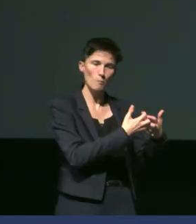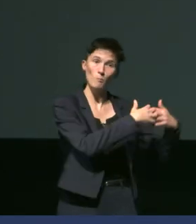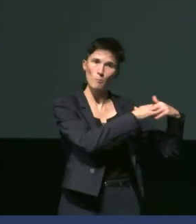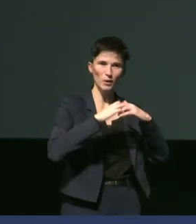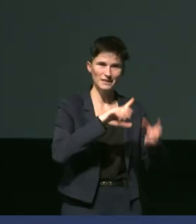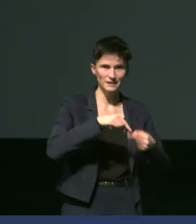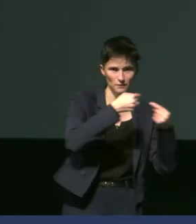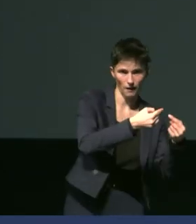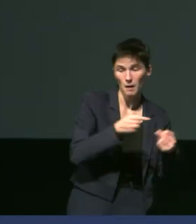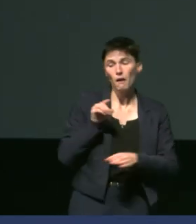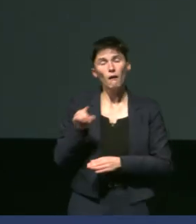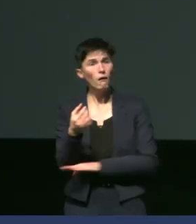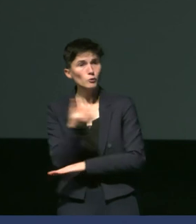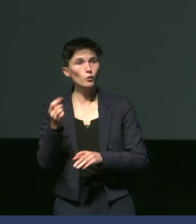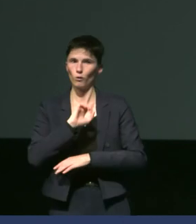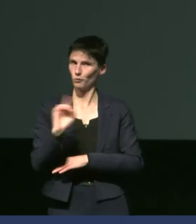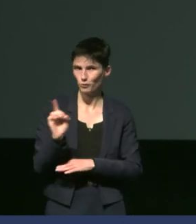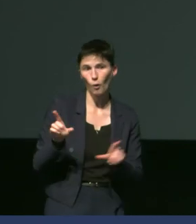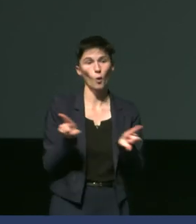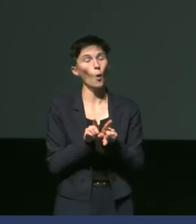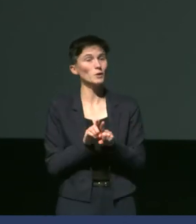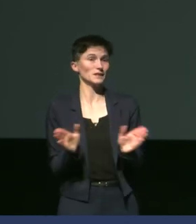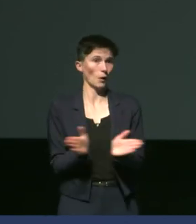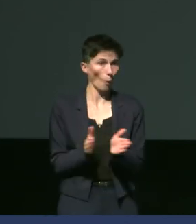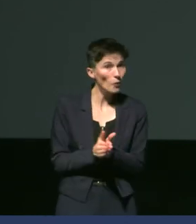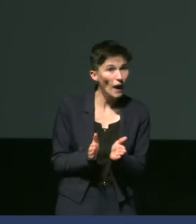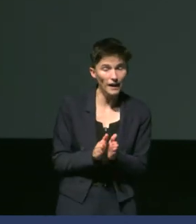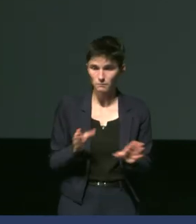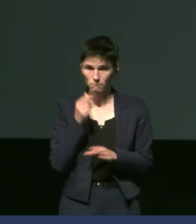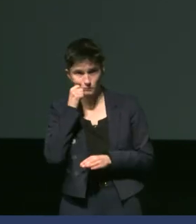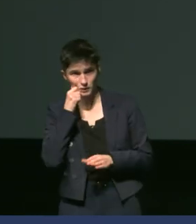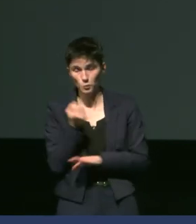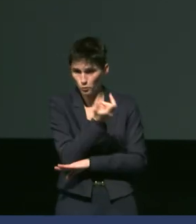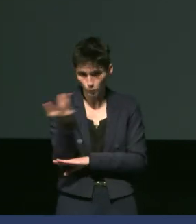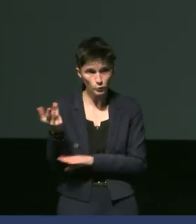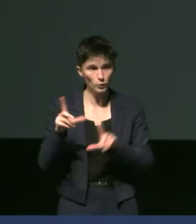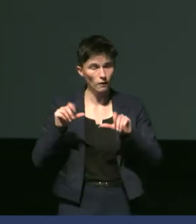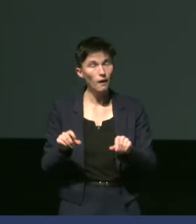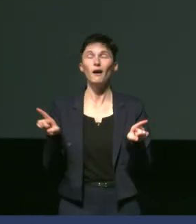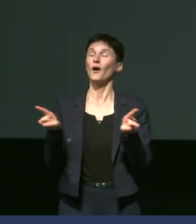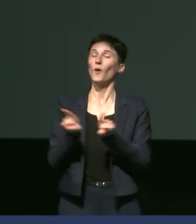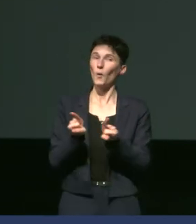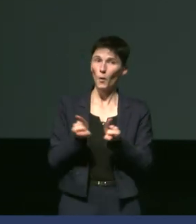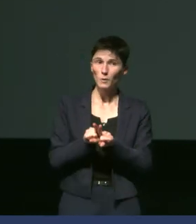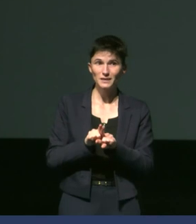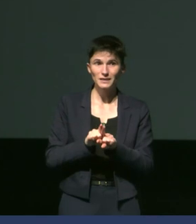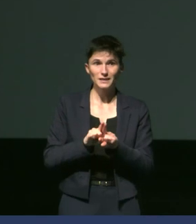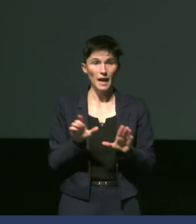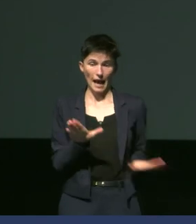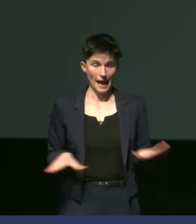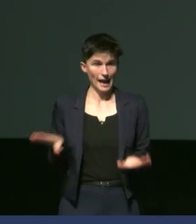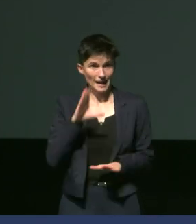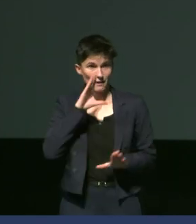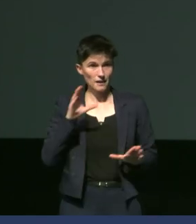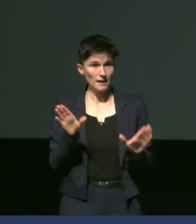on a également des espèces d'otarie deux espèces présentes à creuser on a aussi éléphants de mer ici vous